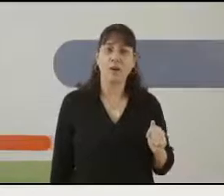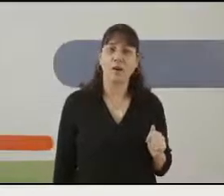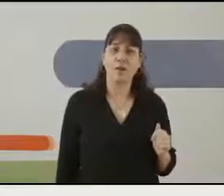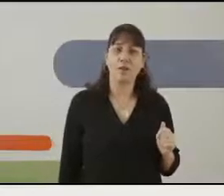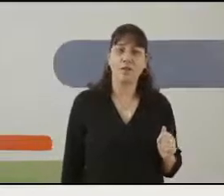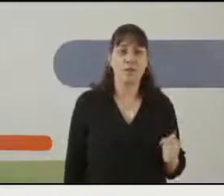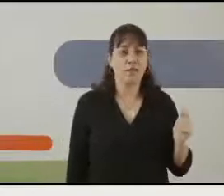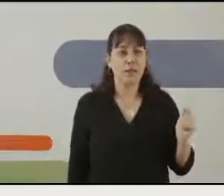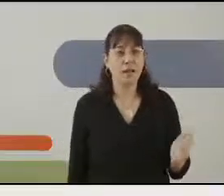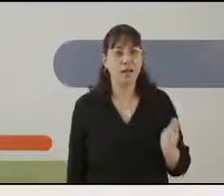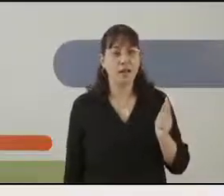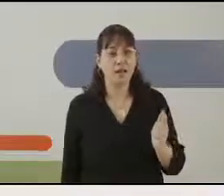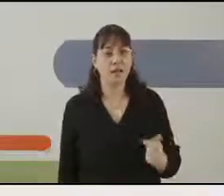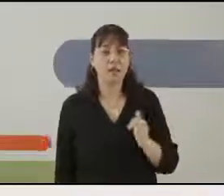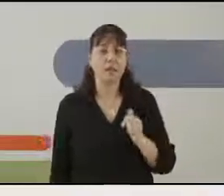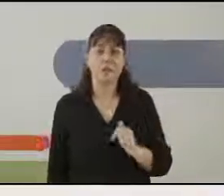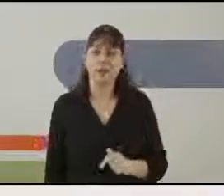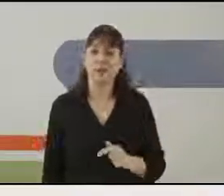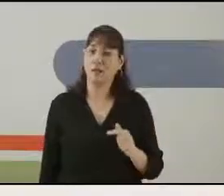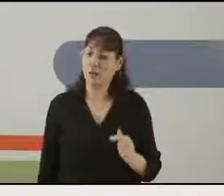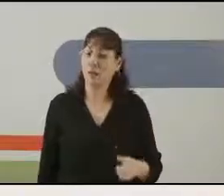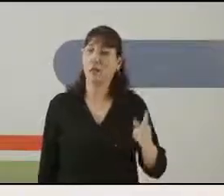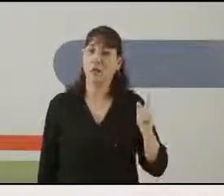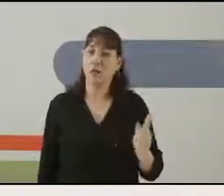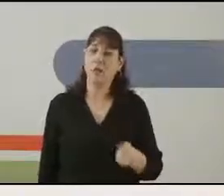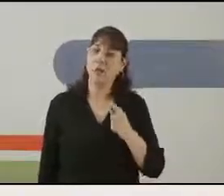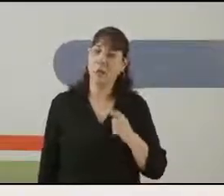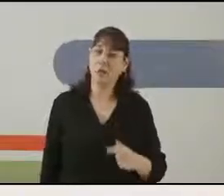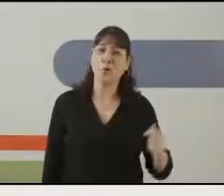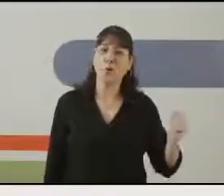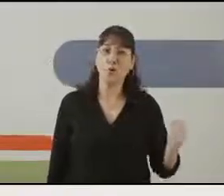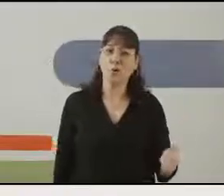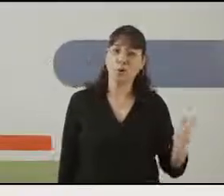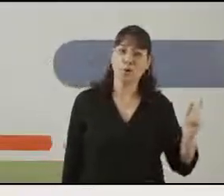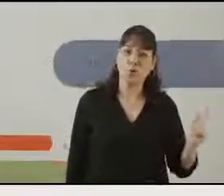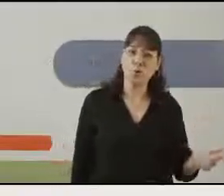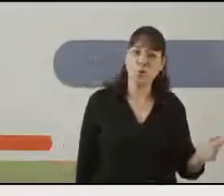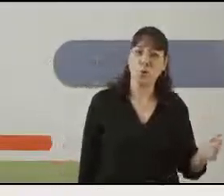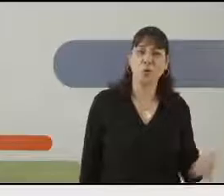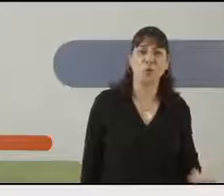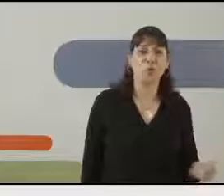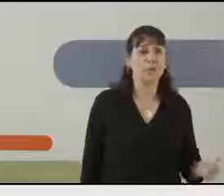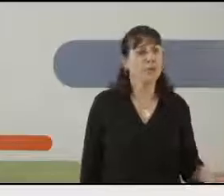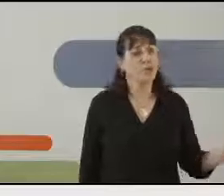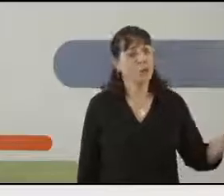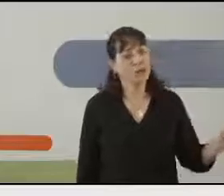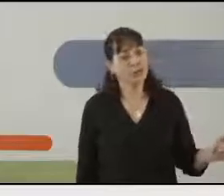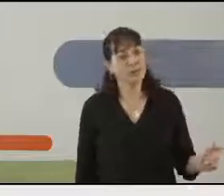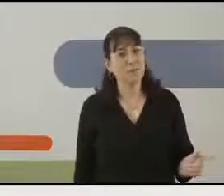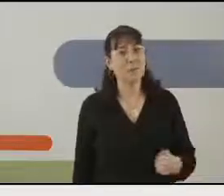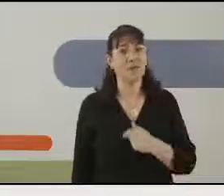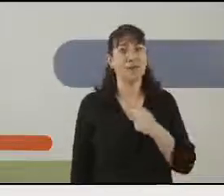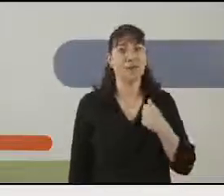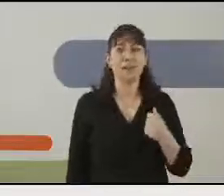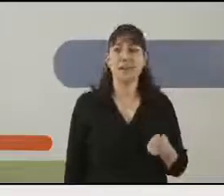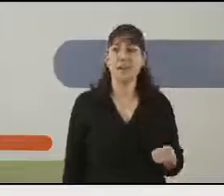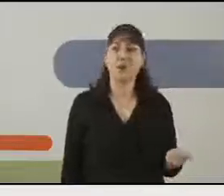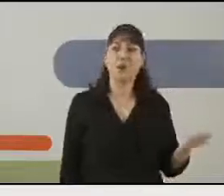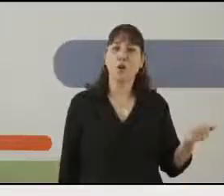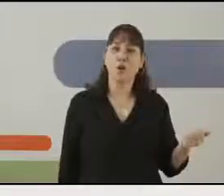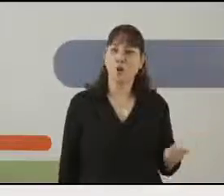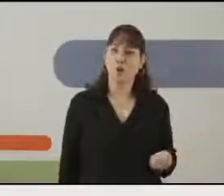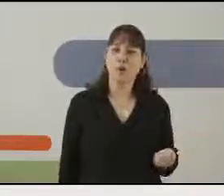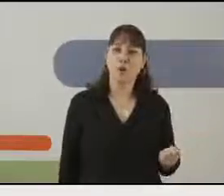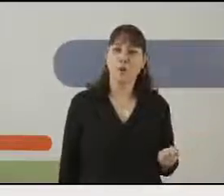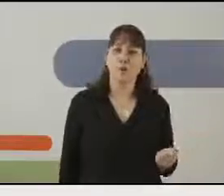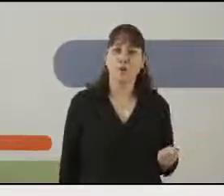-מיהו, הכלב-לב, הו-הו, אתרנגול קו-קו-קו-קו. הוא יזמר עד